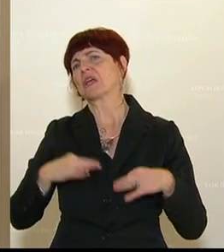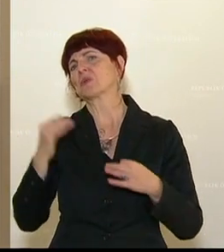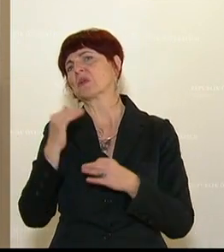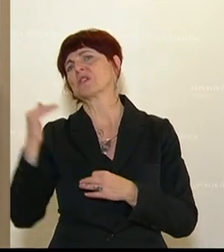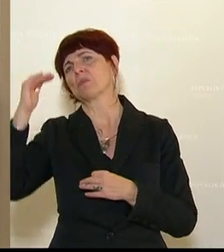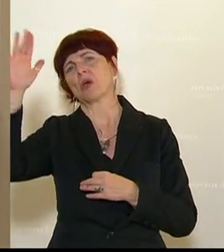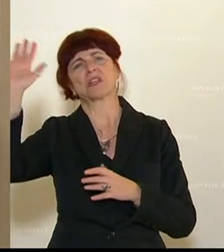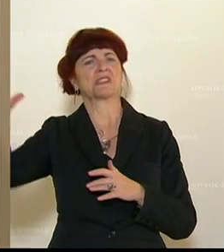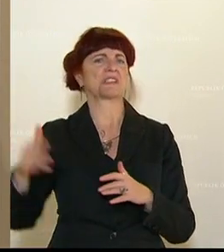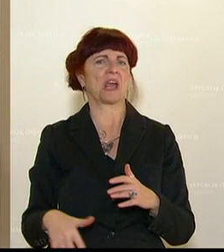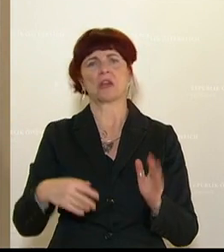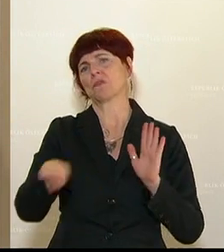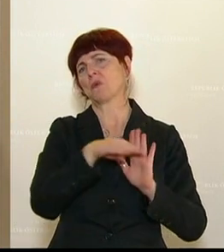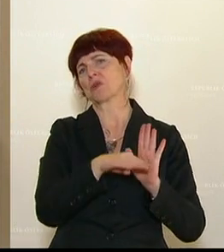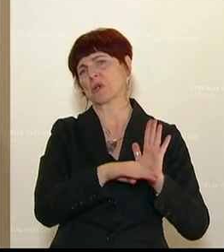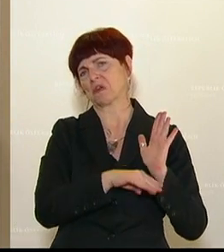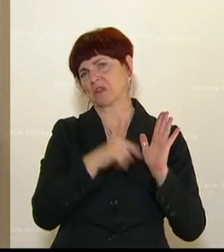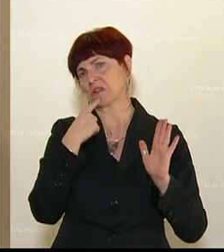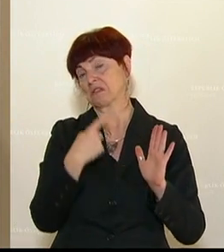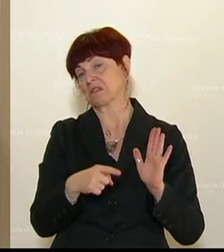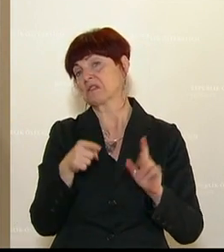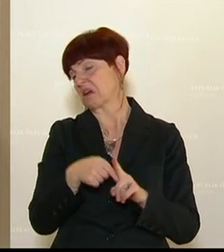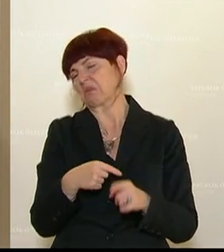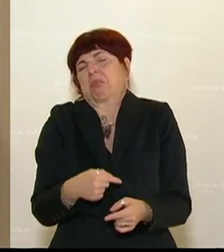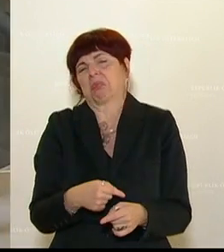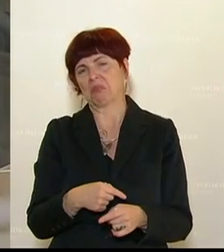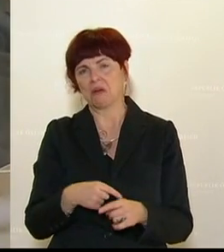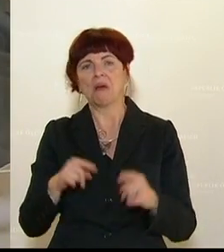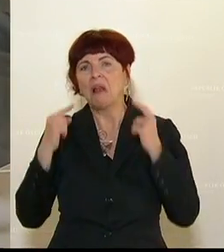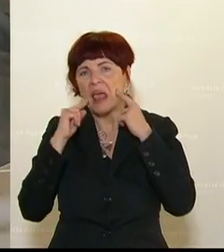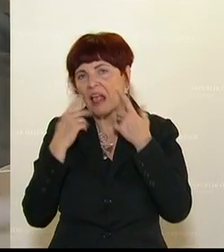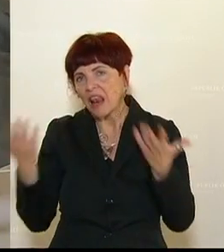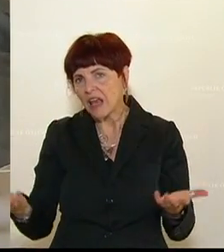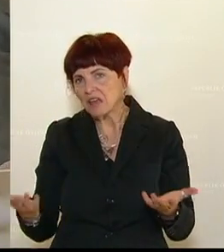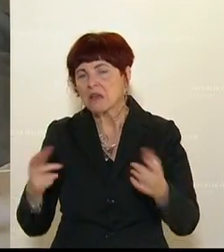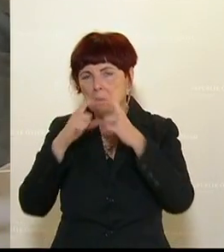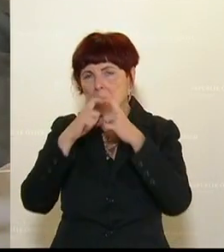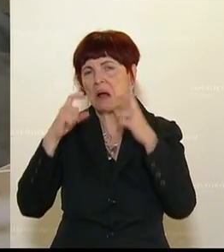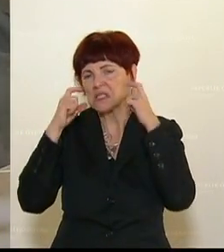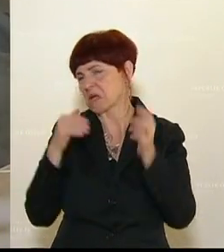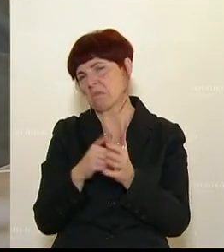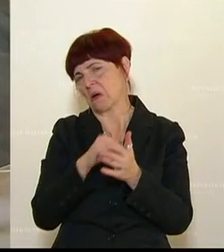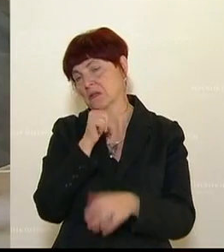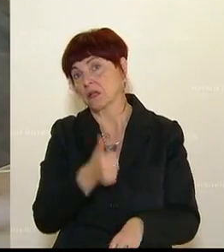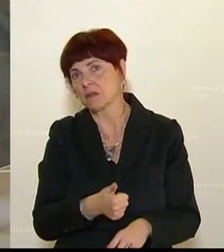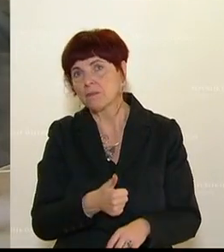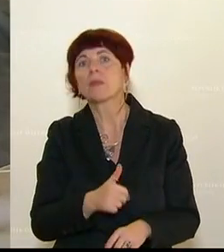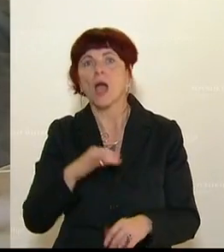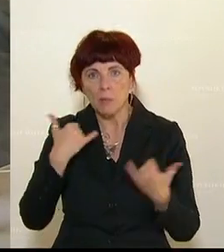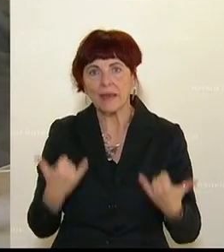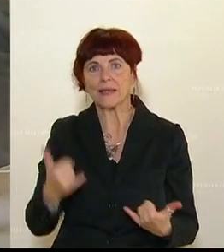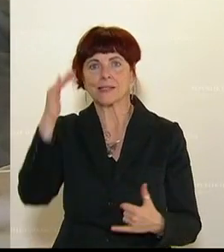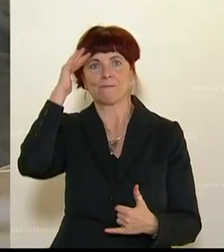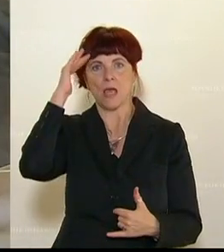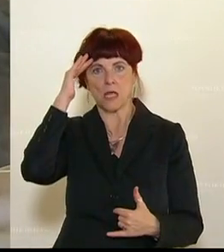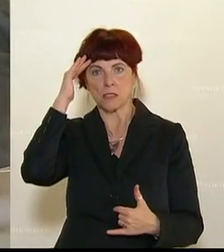so wie die Maskenpflicht lächerlich gemacht hätten. Mittlerweile wissen wir, die Situation ist ernst. Wir kennen das